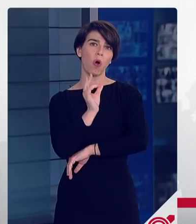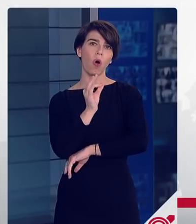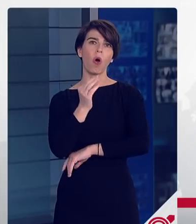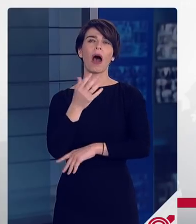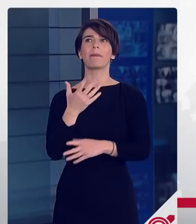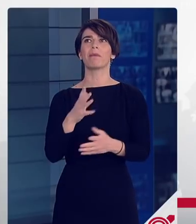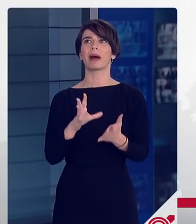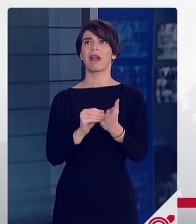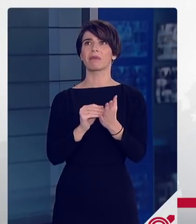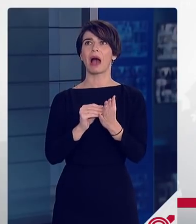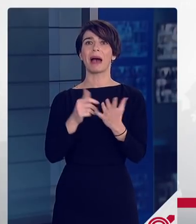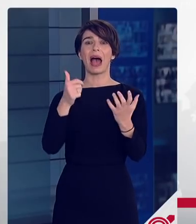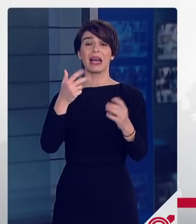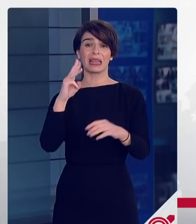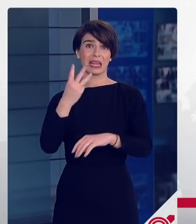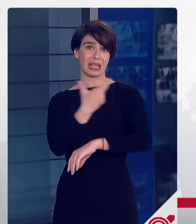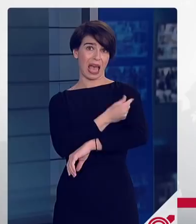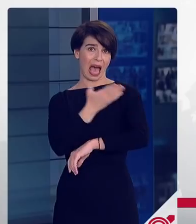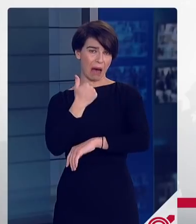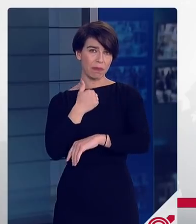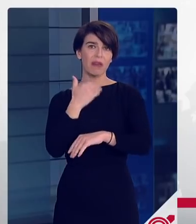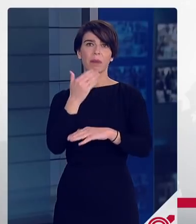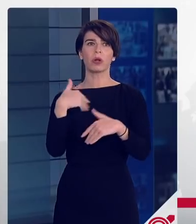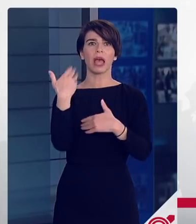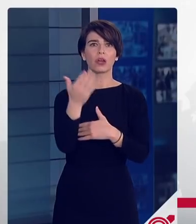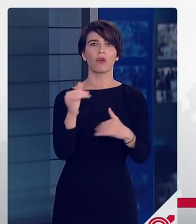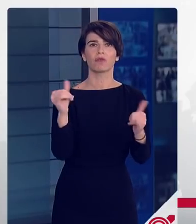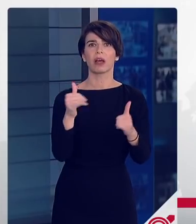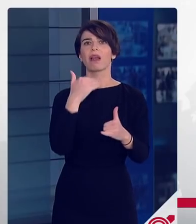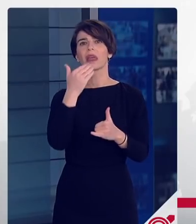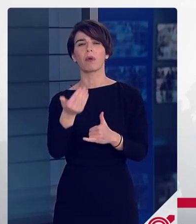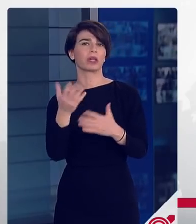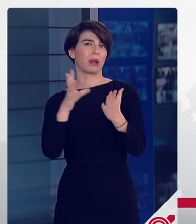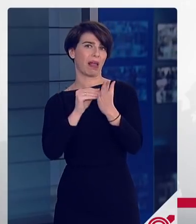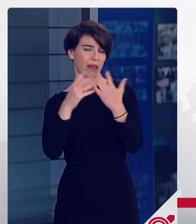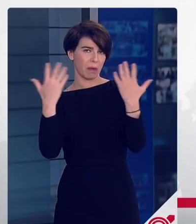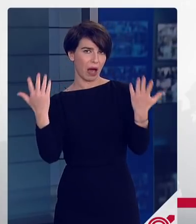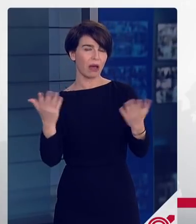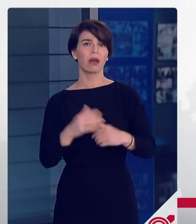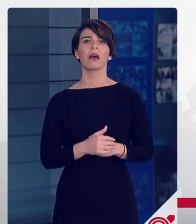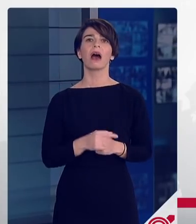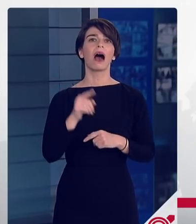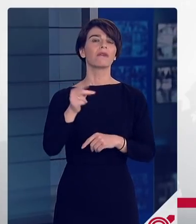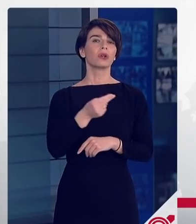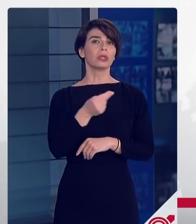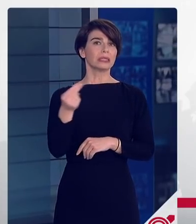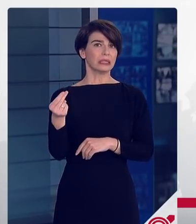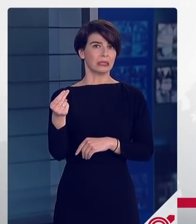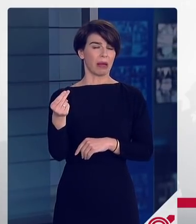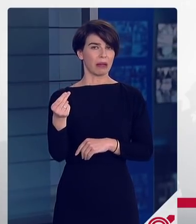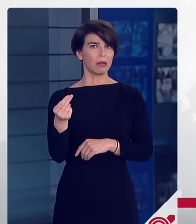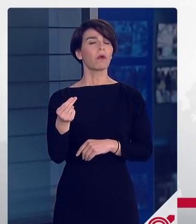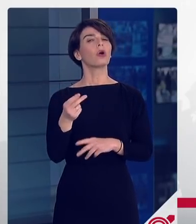τα προνόμια όσων είναι εμβολιασμένων και δεν την έχουν κάνει την αναμνηστική δόση θεωρούμε ότι αυτό δείχνει